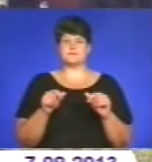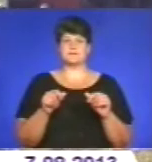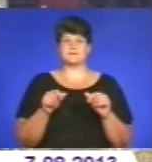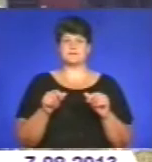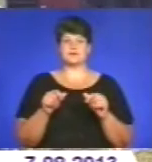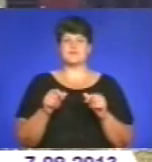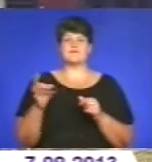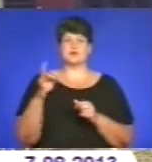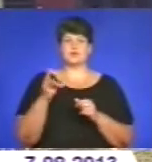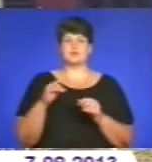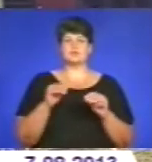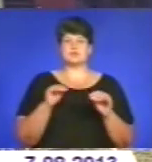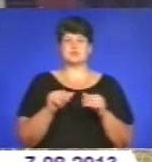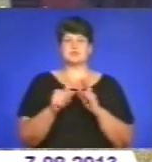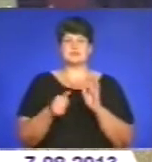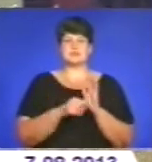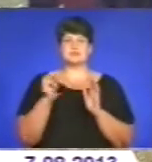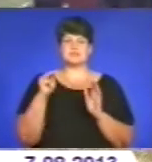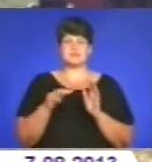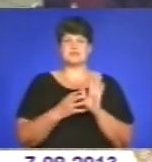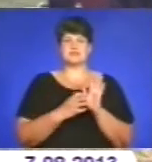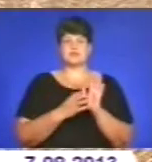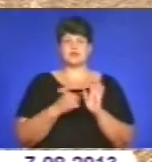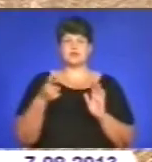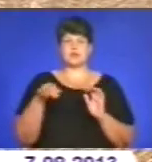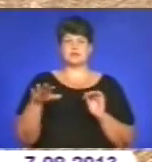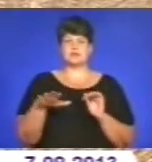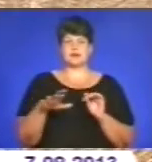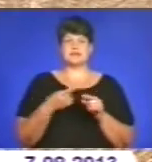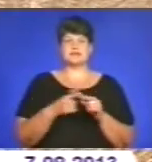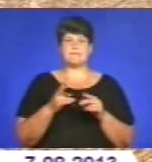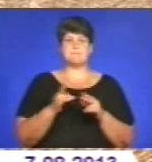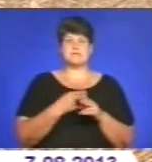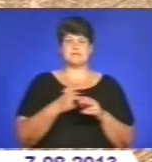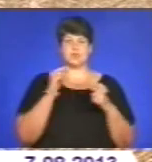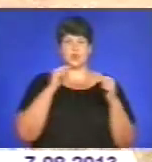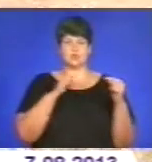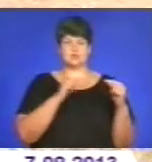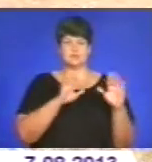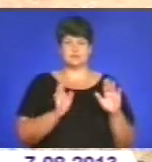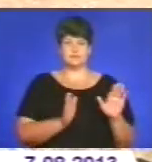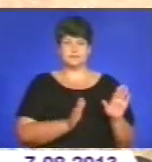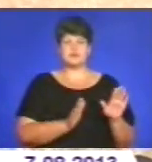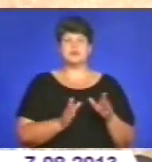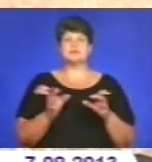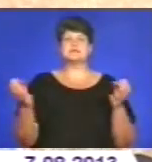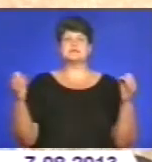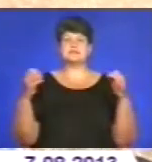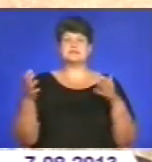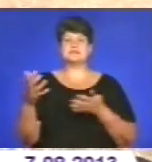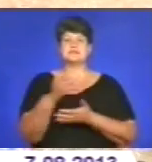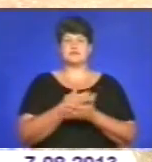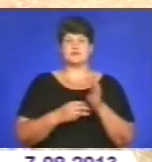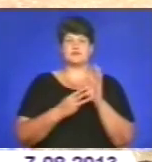районі його посілено 16 тисяч 900 гектарів, це без грешків кукурузи. На сьогодні зібрано біля